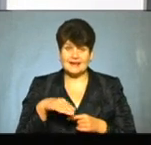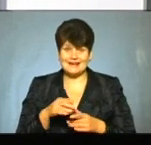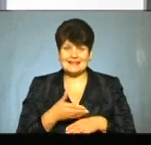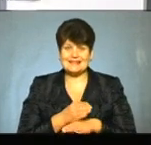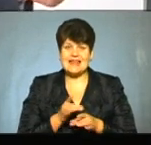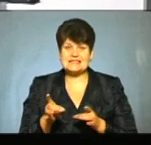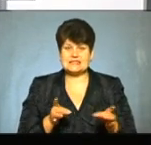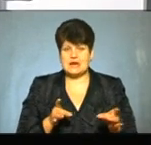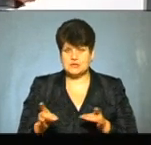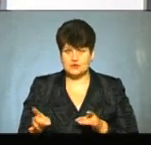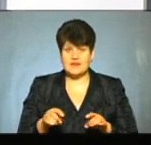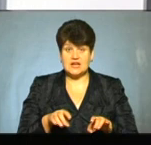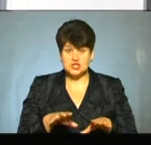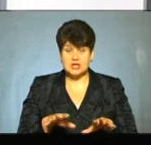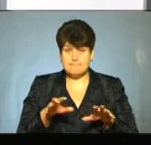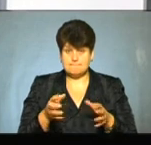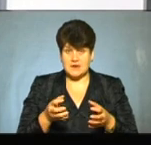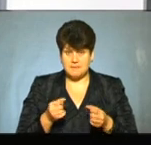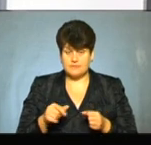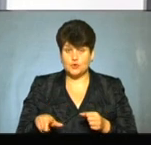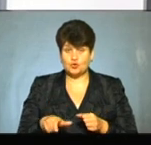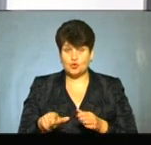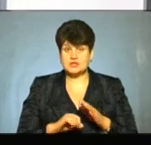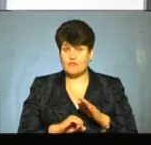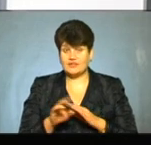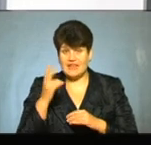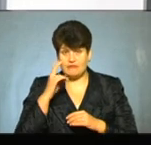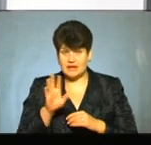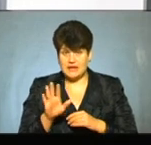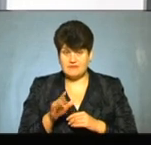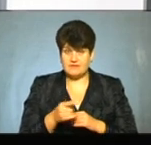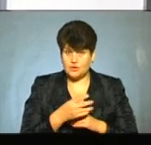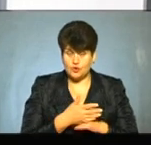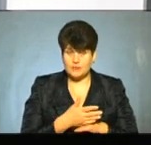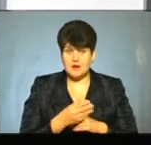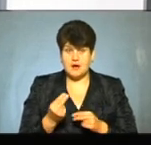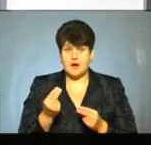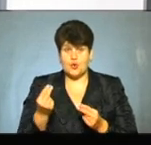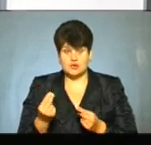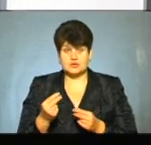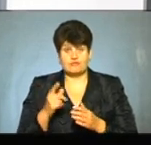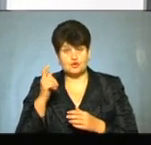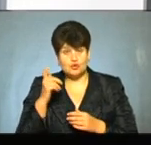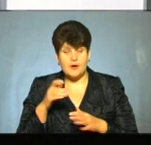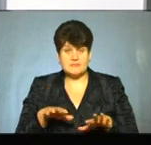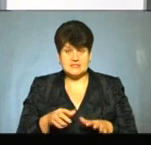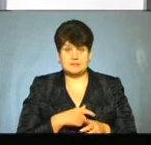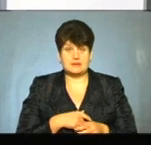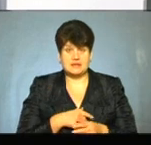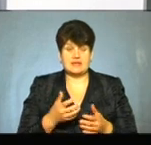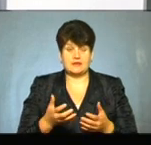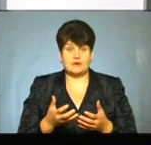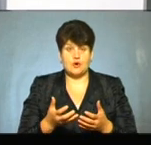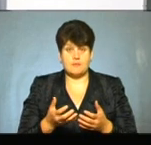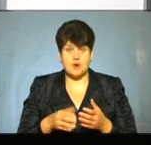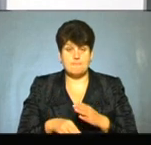децентралізовується, що рішення приймається про дорожній фонд не в Києві, там, ще в Тернополі, а гроші Чорткові місцевими депутатами, яких